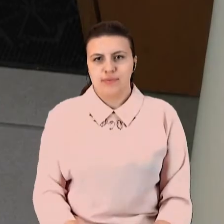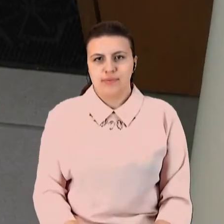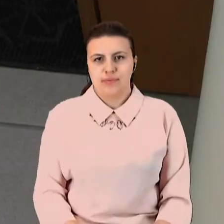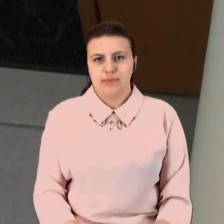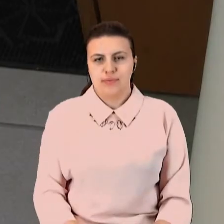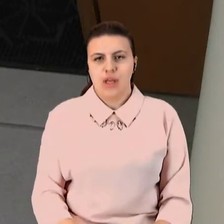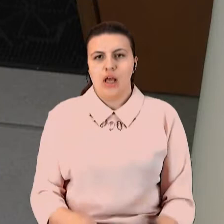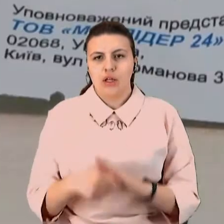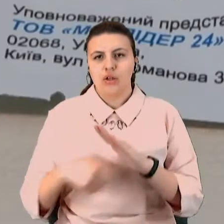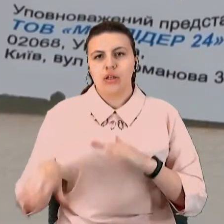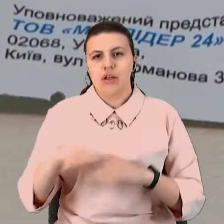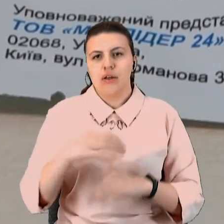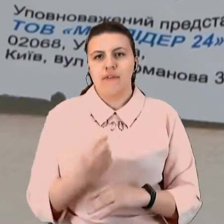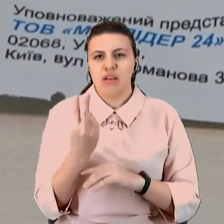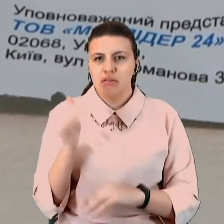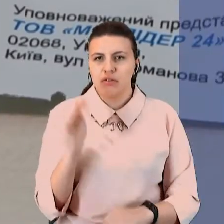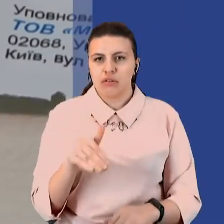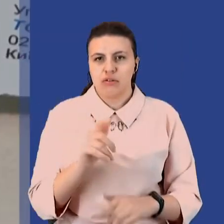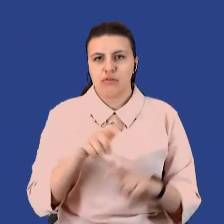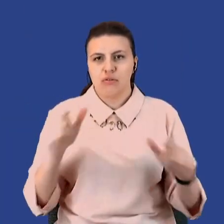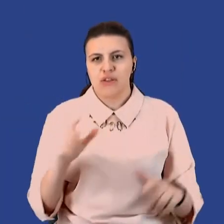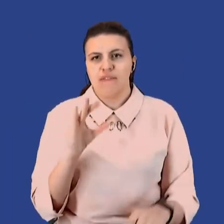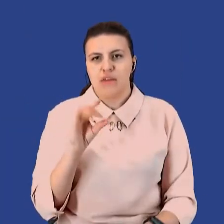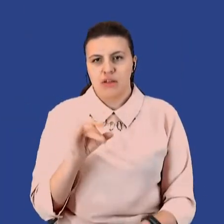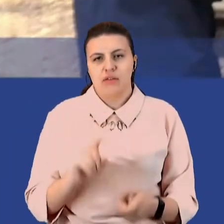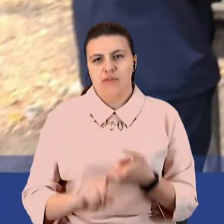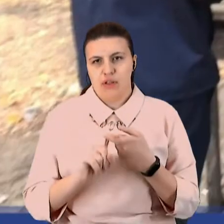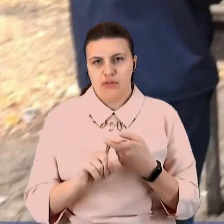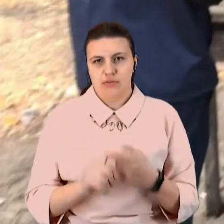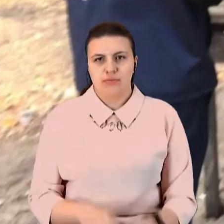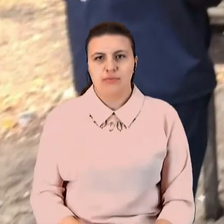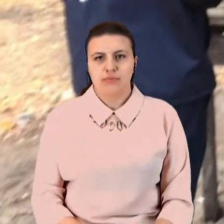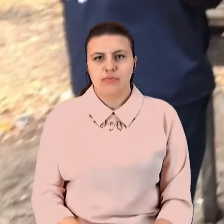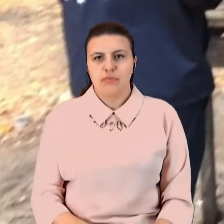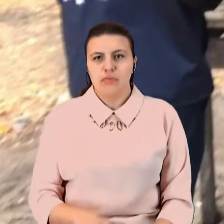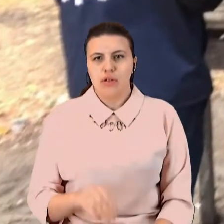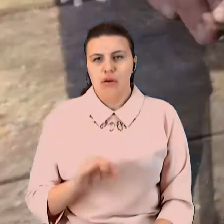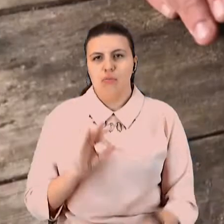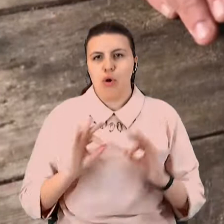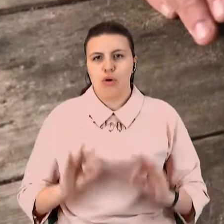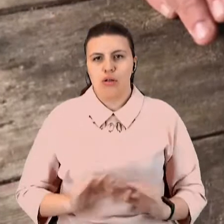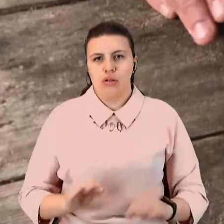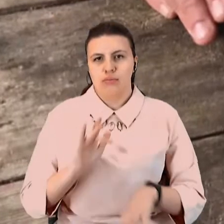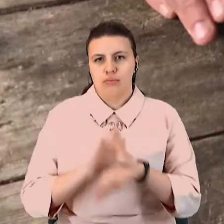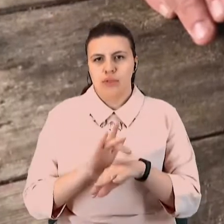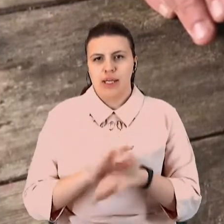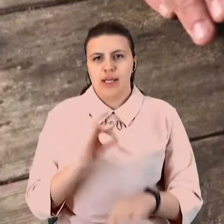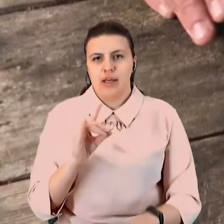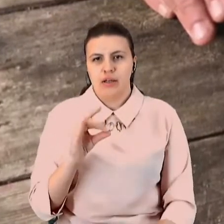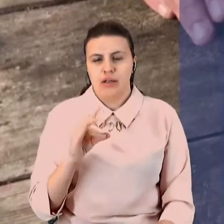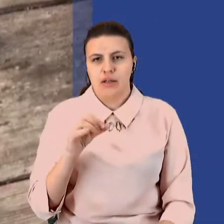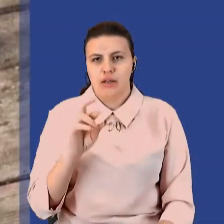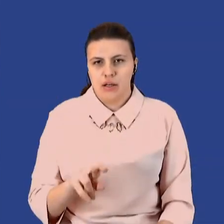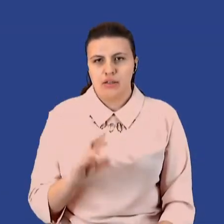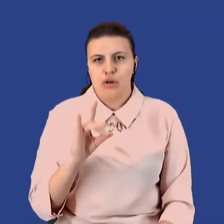Донеччині 12 тисяч людей живуть з віл-інфекцією. Прокуратура підозрює єгеря Старобільського лісомисливського господарства